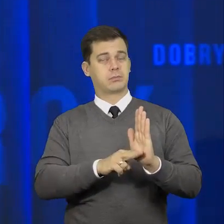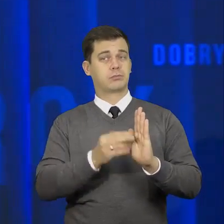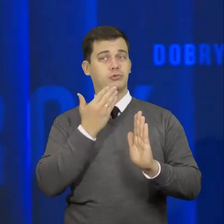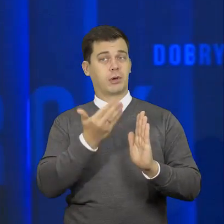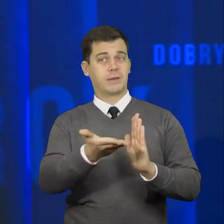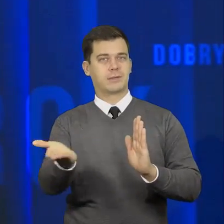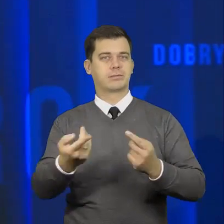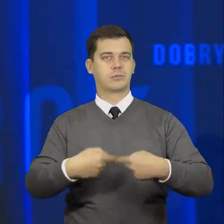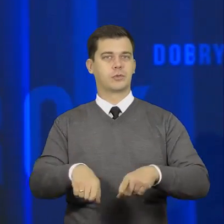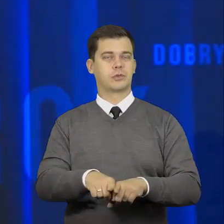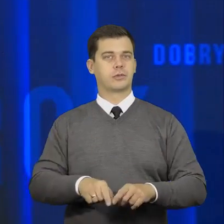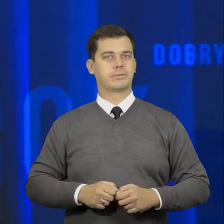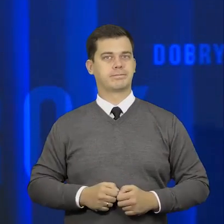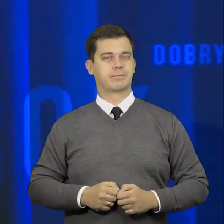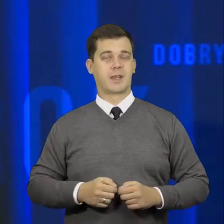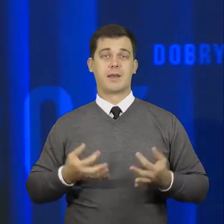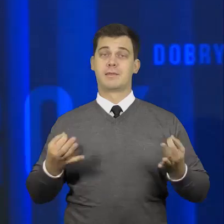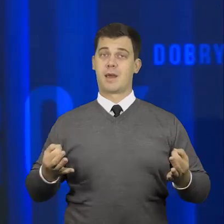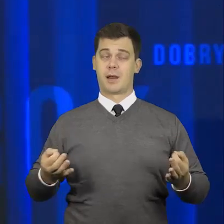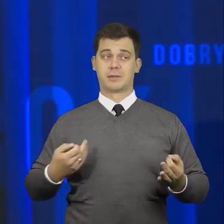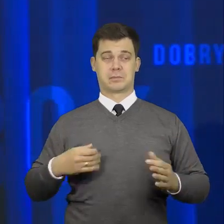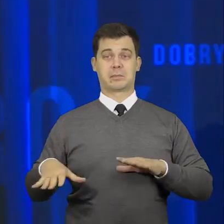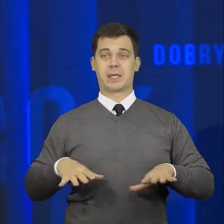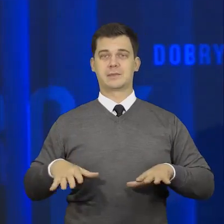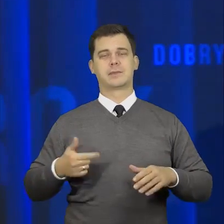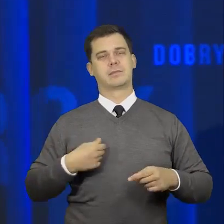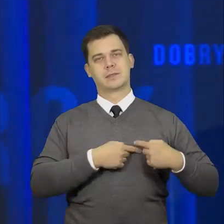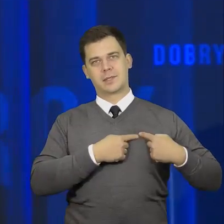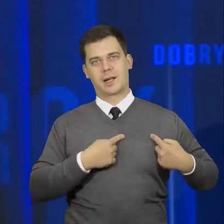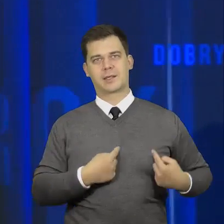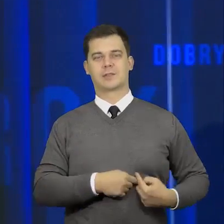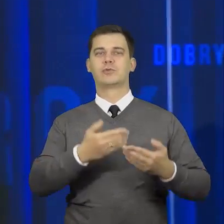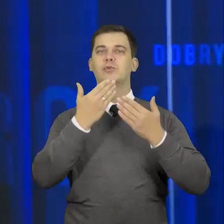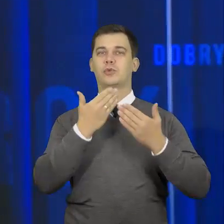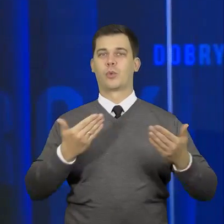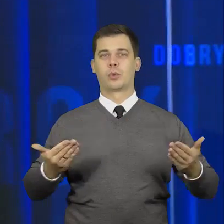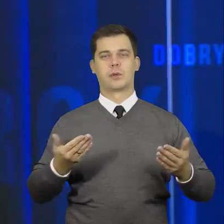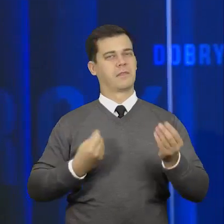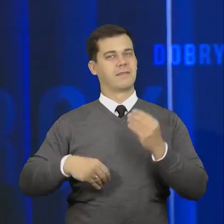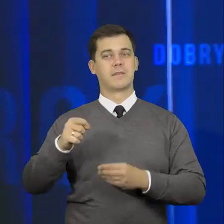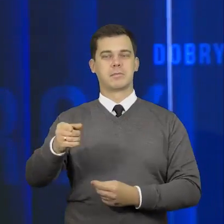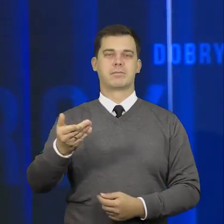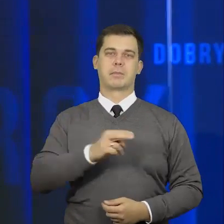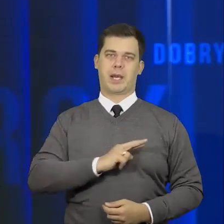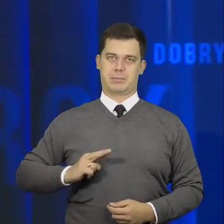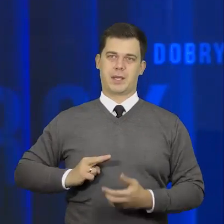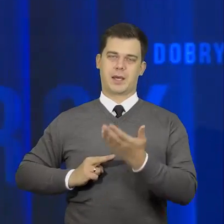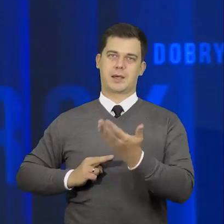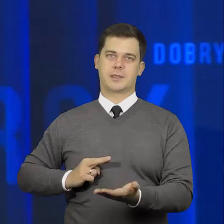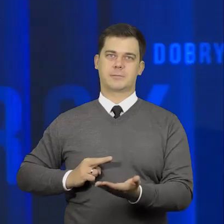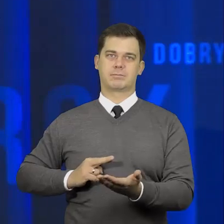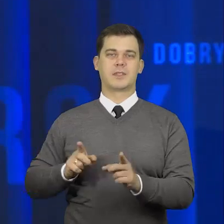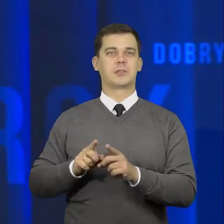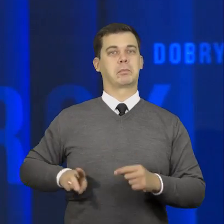nie byłaby możliwa. Z tego miejsca pragnę bardzo serdecznie podziękować, szczególnie pani premier,